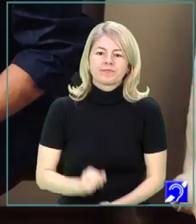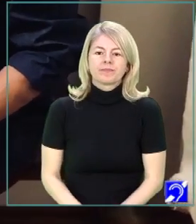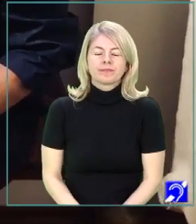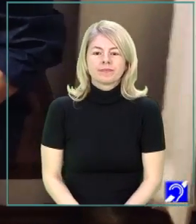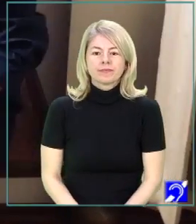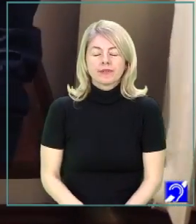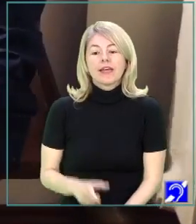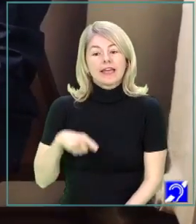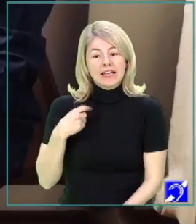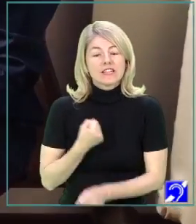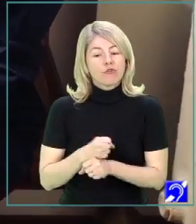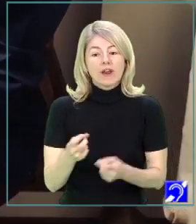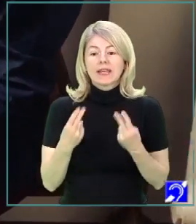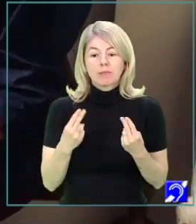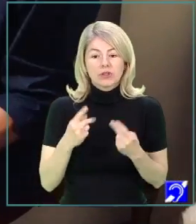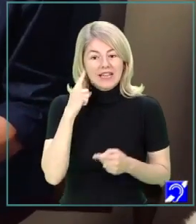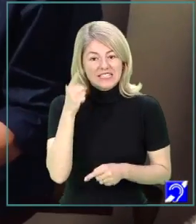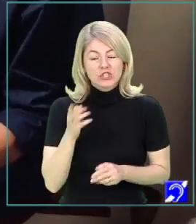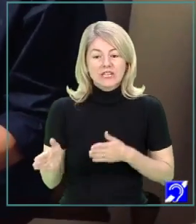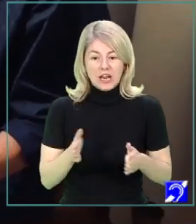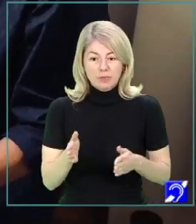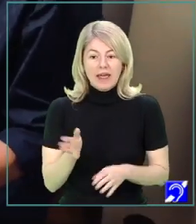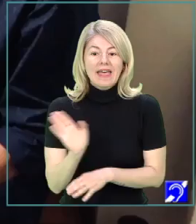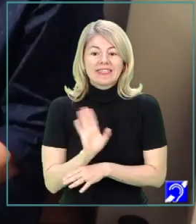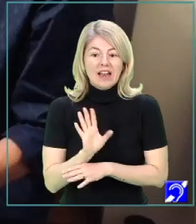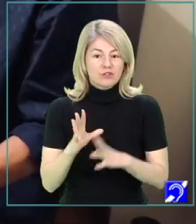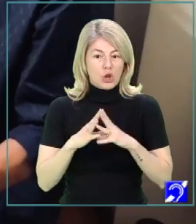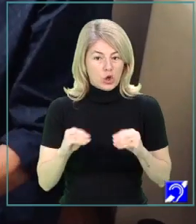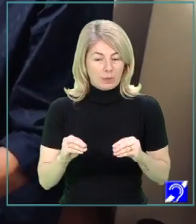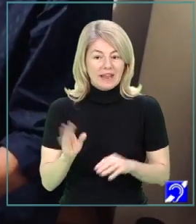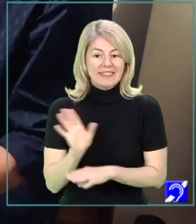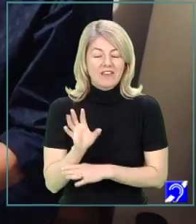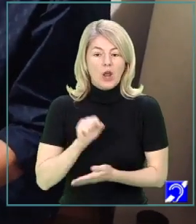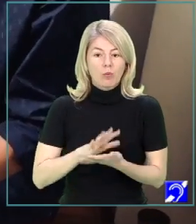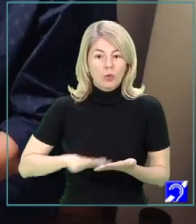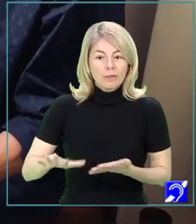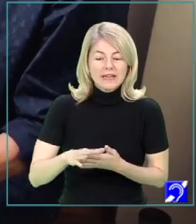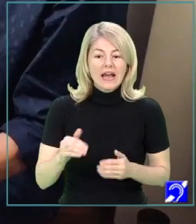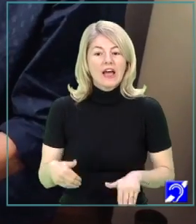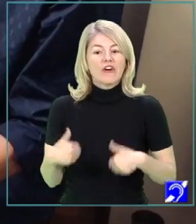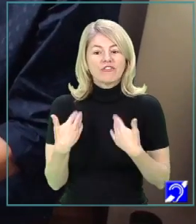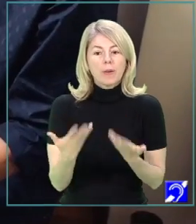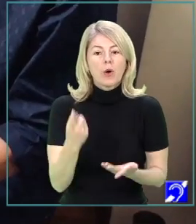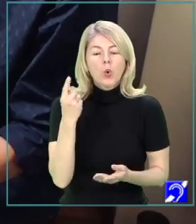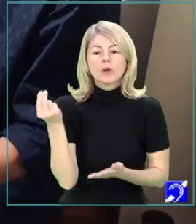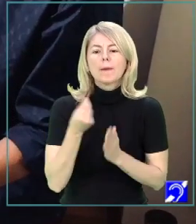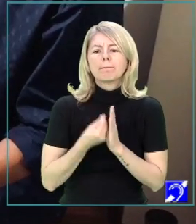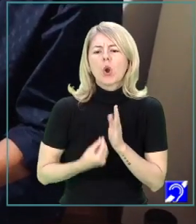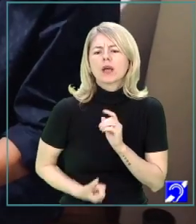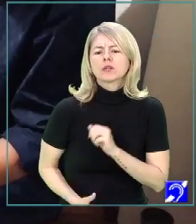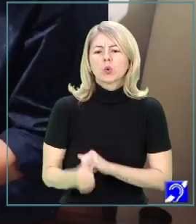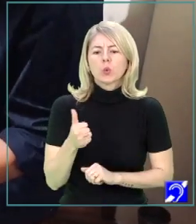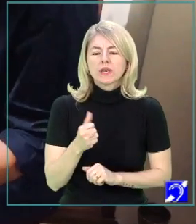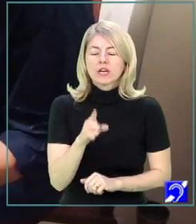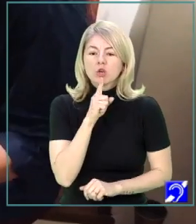înainte, este foarte important să știți că în această perioadă televiziunea română, televiziunea publică, vă pune la dispoziție un proiect unic